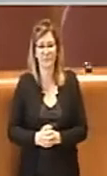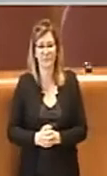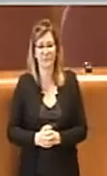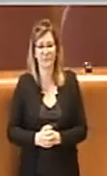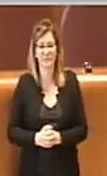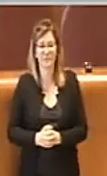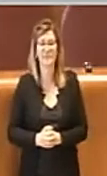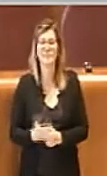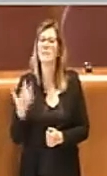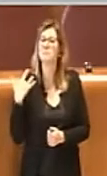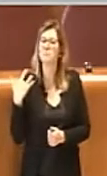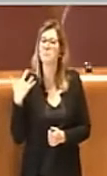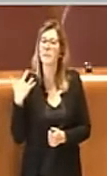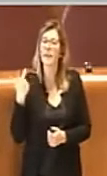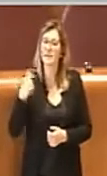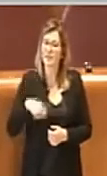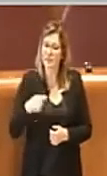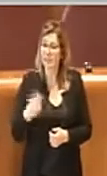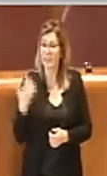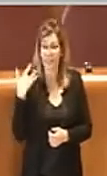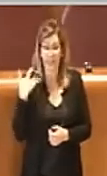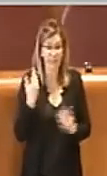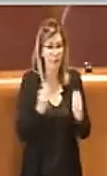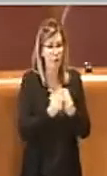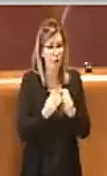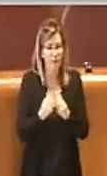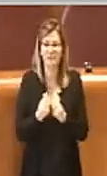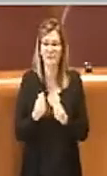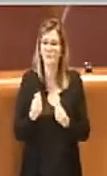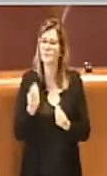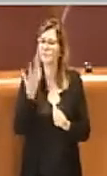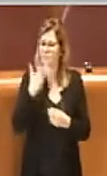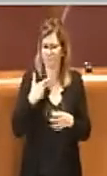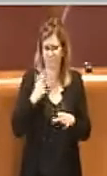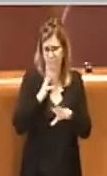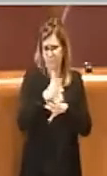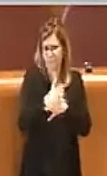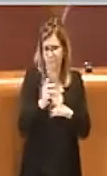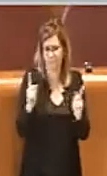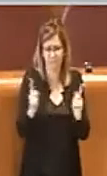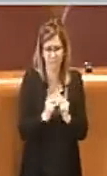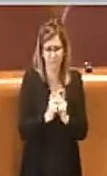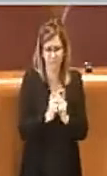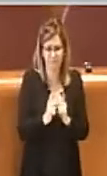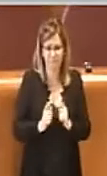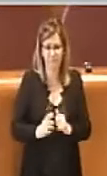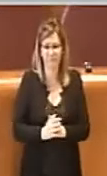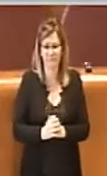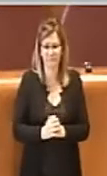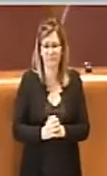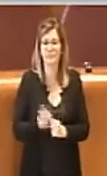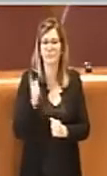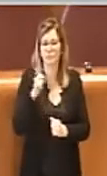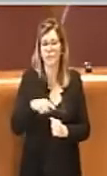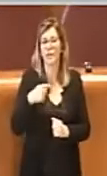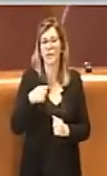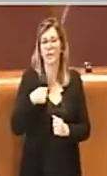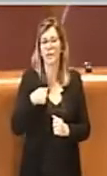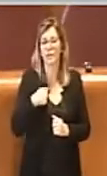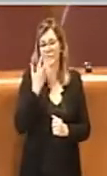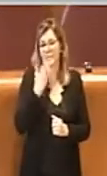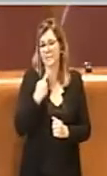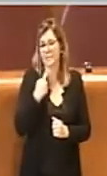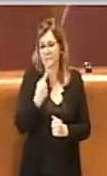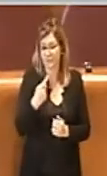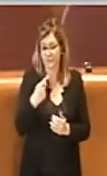Grazie Presidente, grazie ai colleghi, allora vorrei intervenire brevemente perché è anche per motivare il voto di astensione a questa